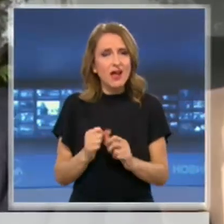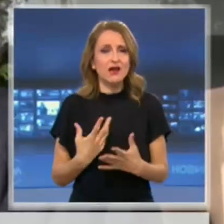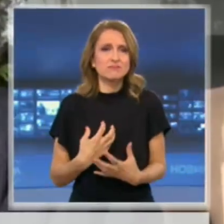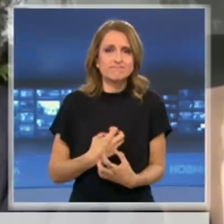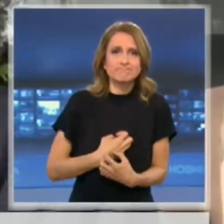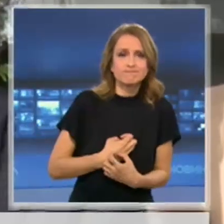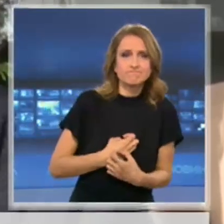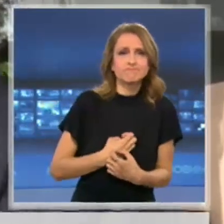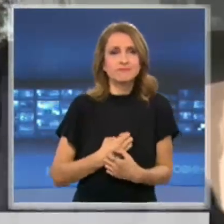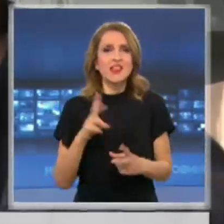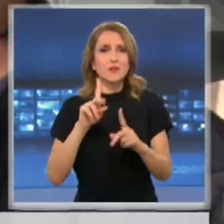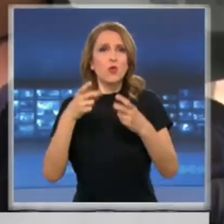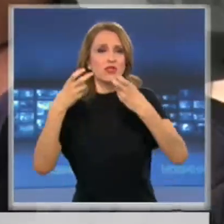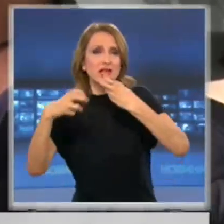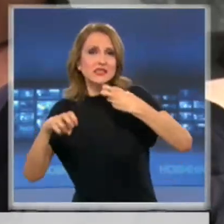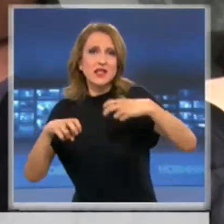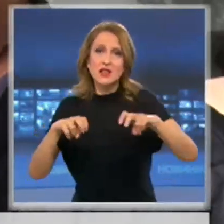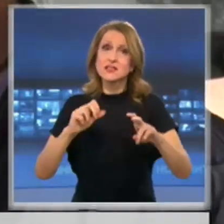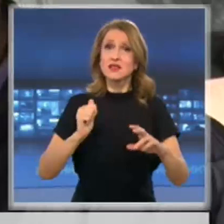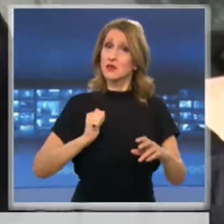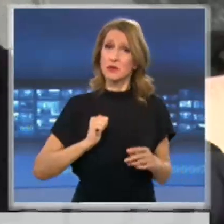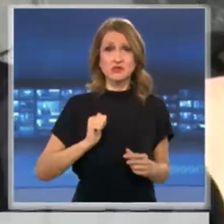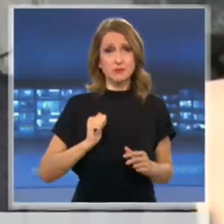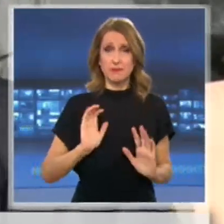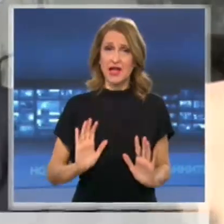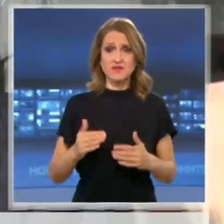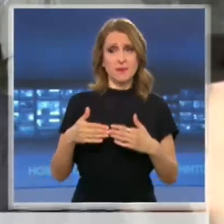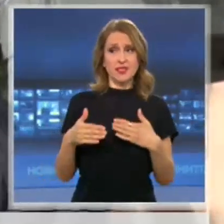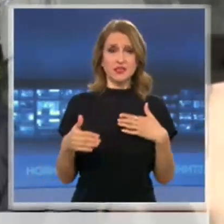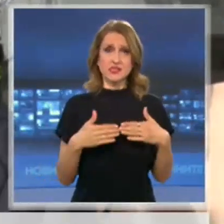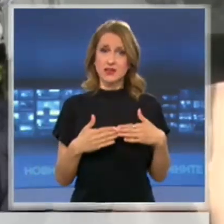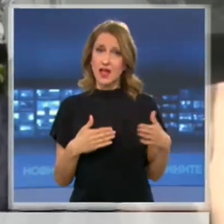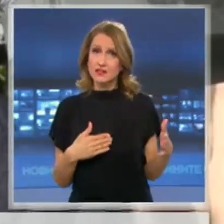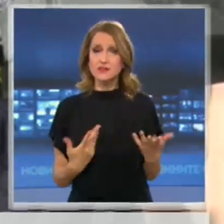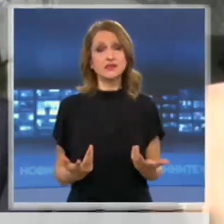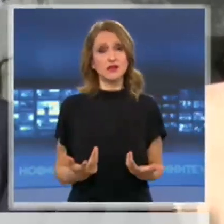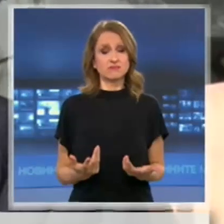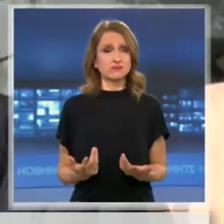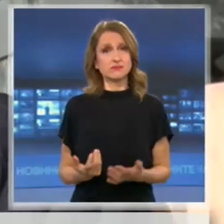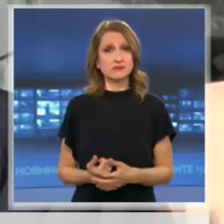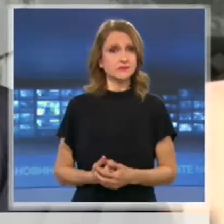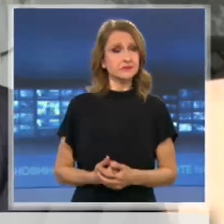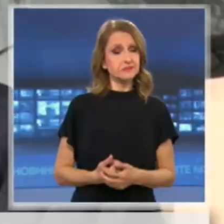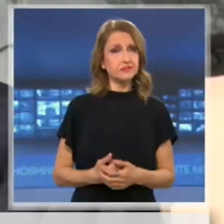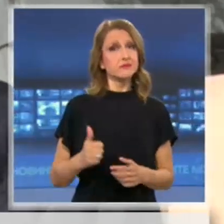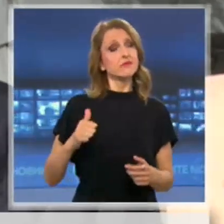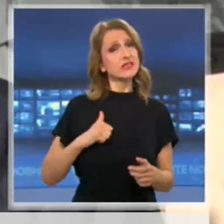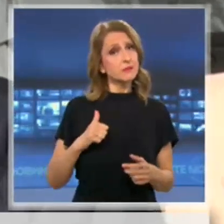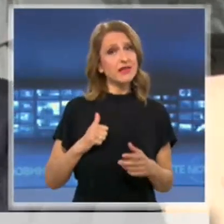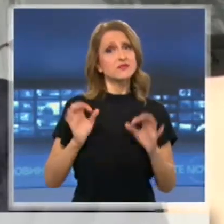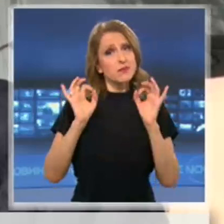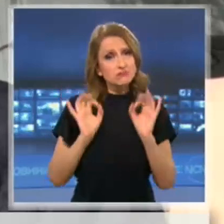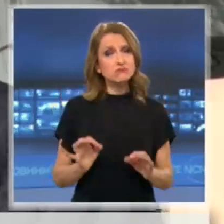излизат. Е, все пак спазва се някаква дистанция, спазват се островените